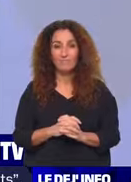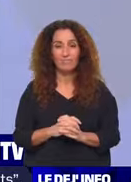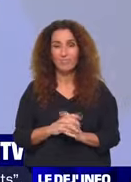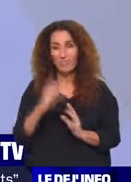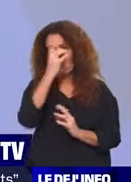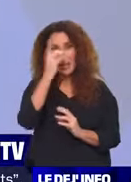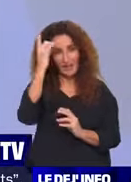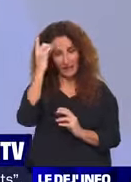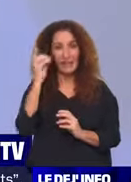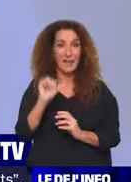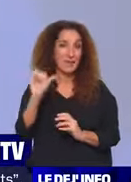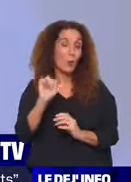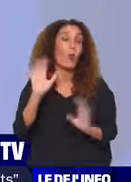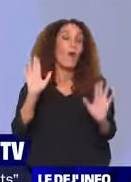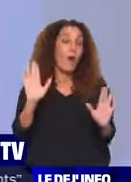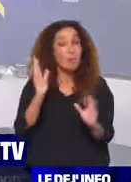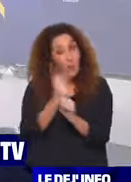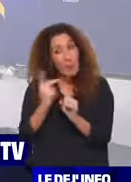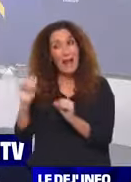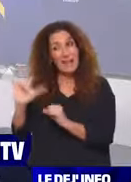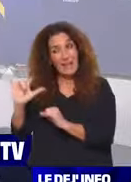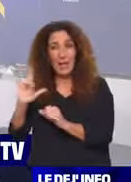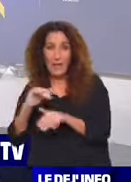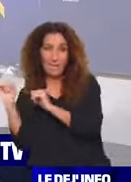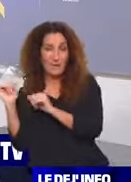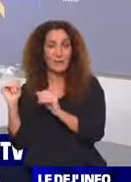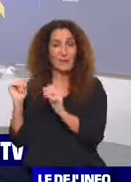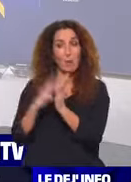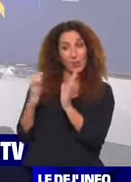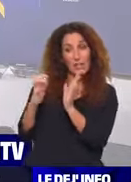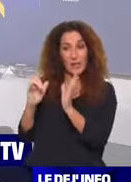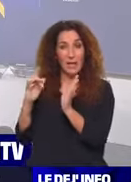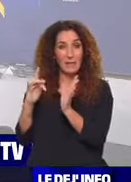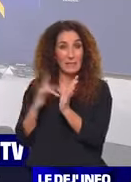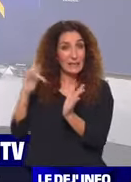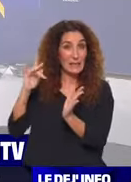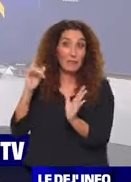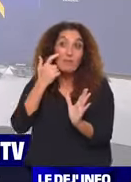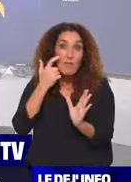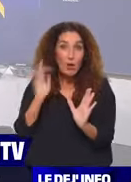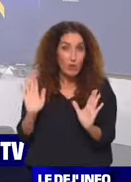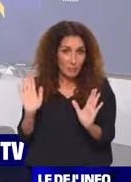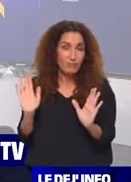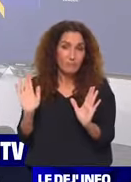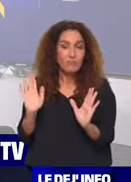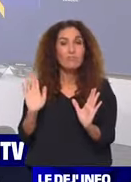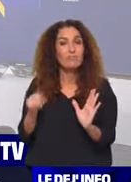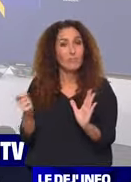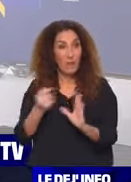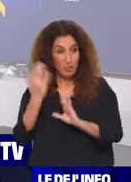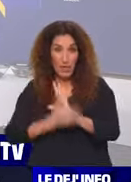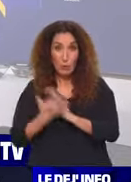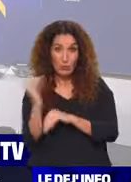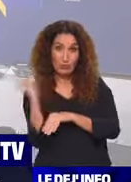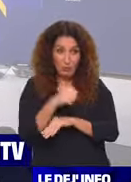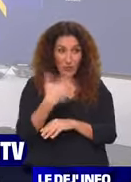Atlético Madrid. Donc c'est pas mal non plus pour les Lillois que d'éviter Manchester City qui était dans le groupe de Paris, qui a battu le Paris Saint